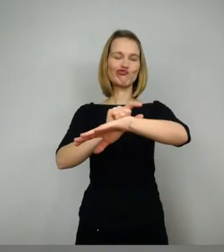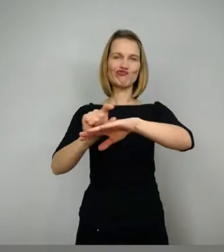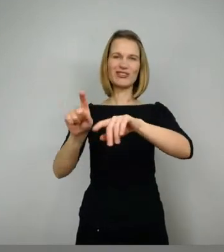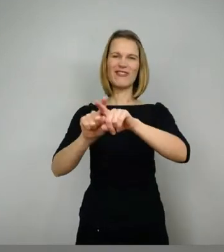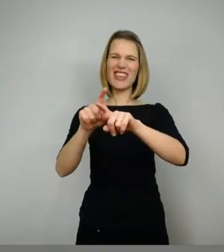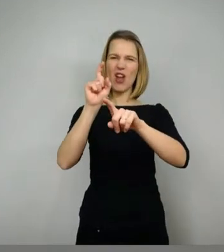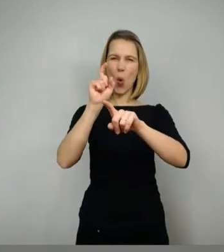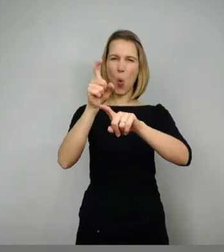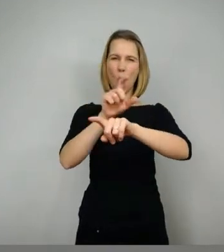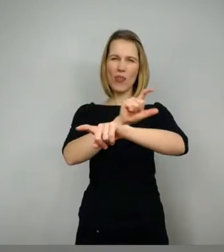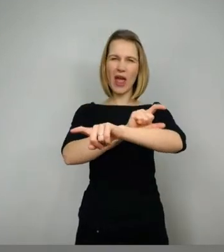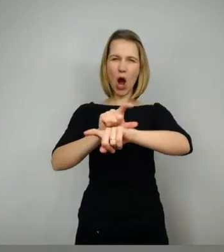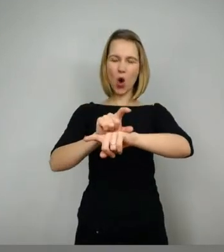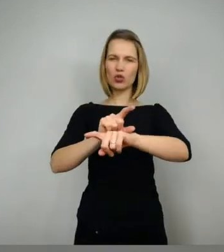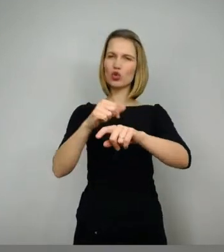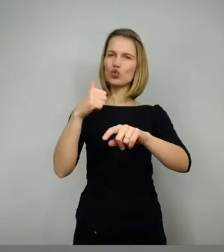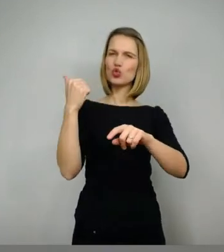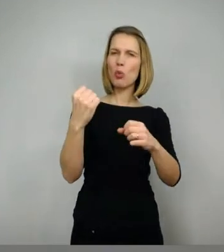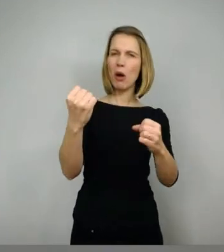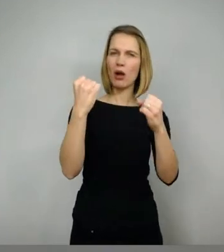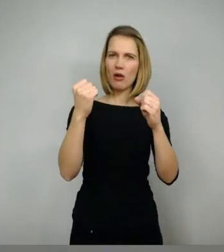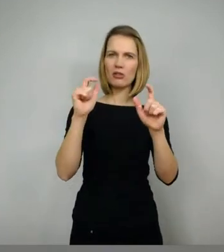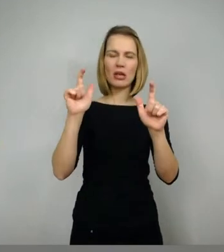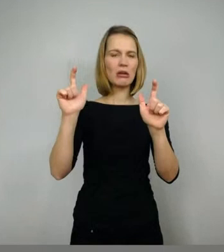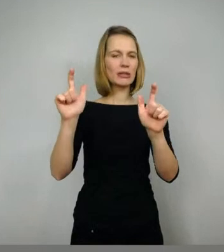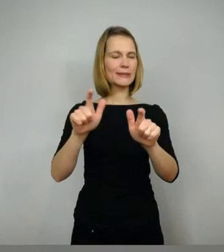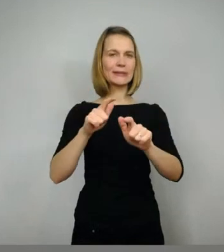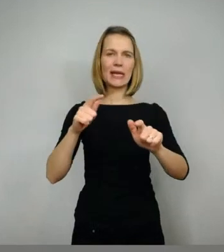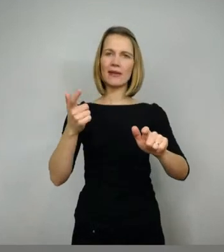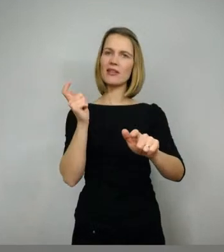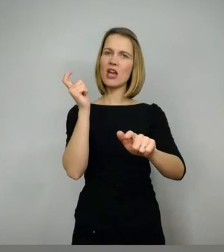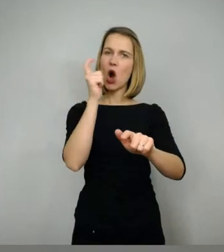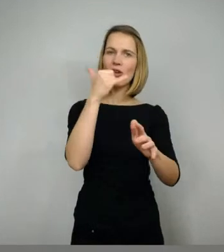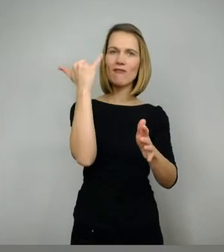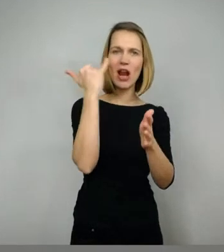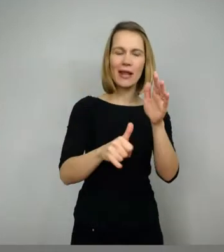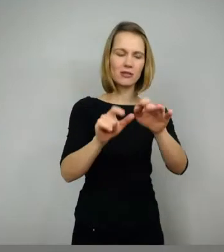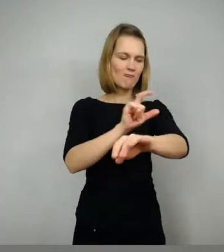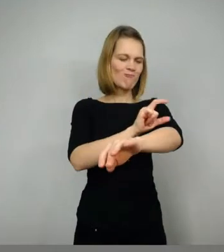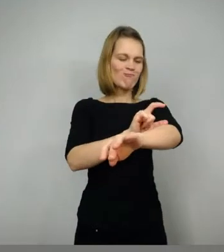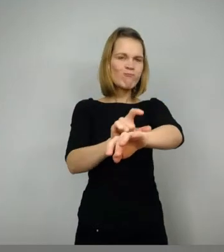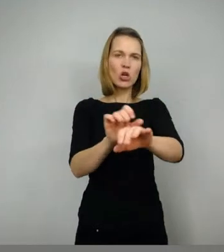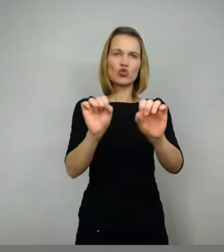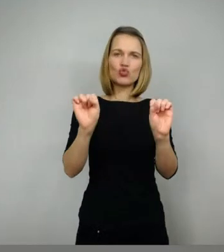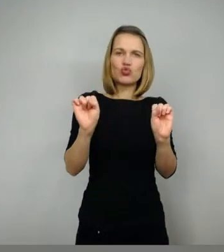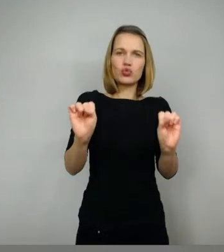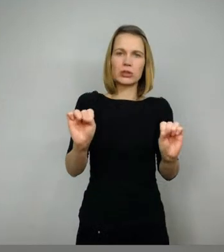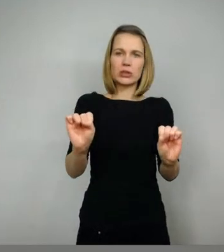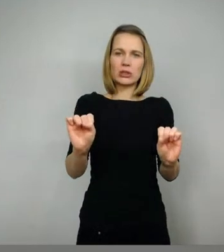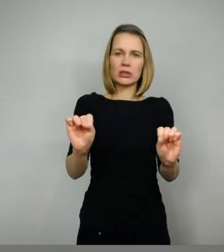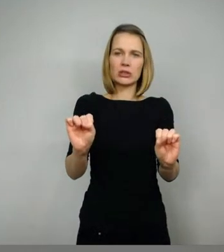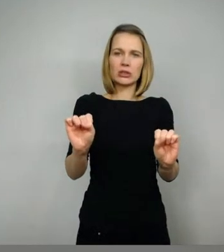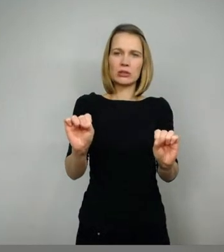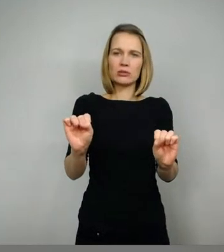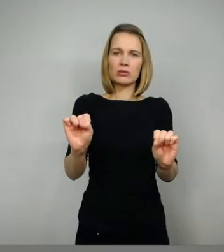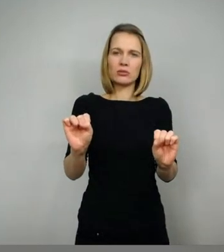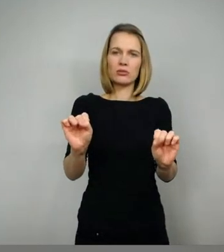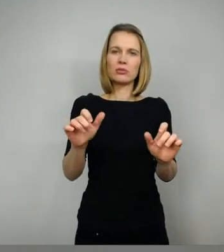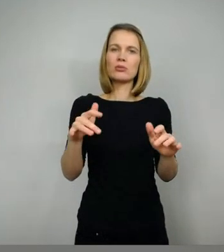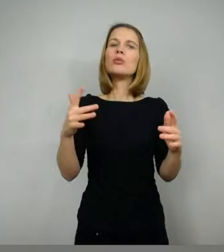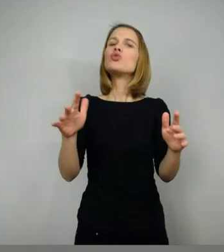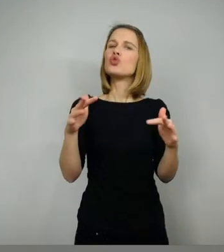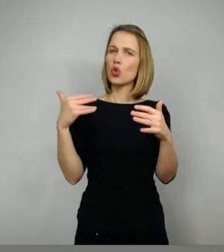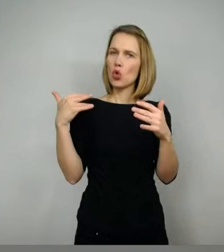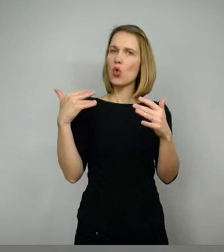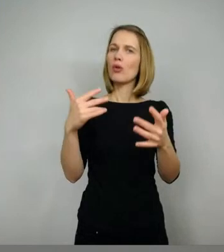unverwundbar. Keine Waffe kann ihn durchdringen. Und das ist dick geworden Schien. Also es hat sich offenbar schon irgendwie bewährt, dass